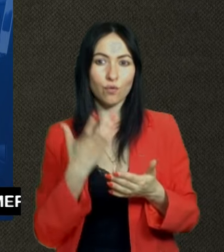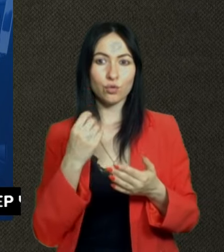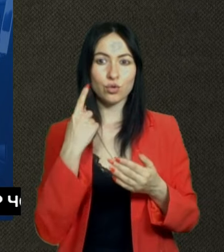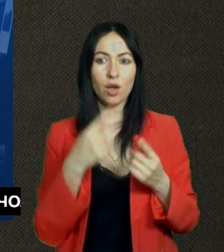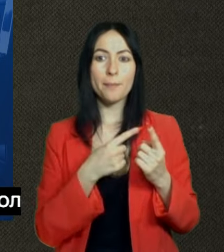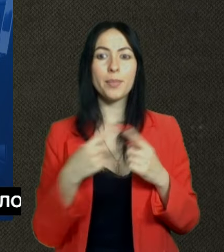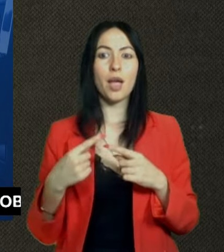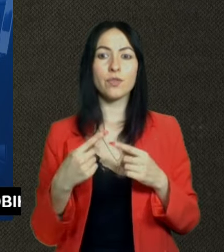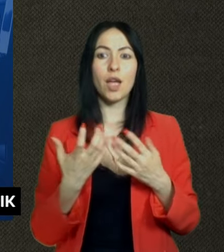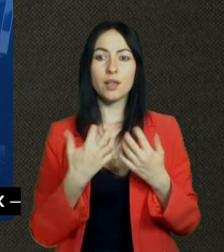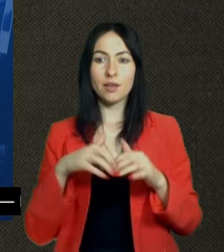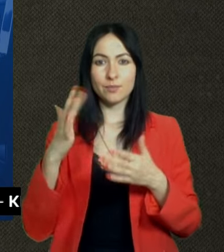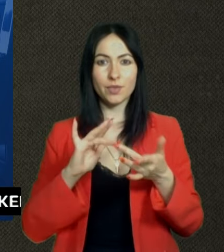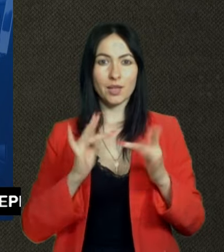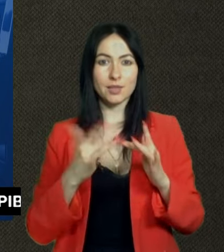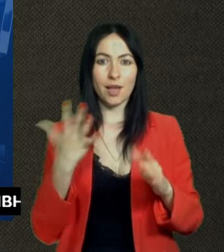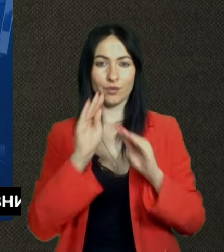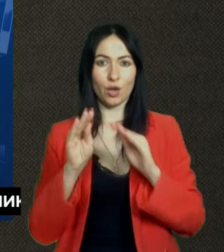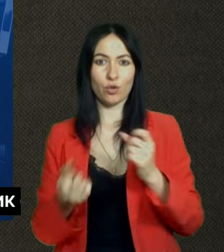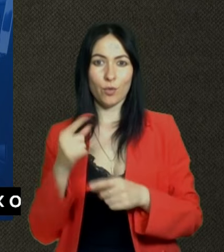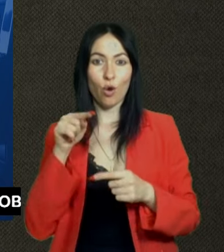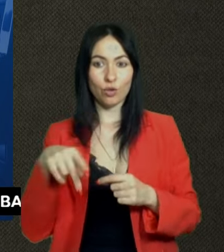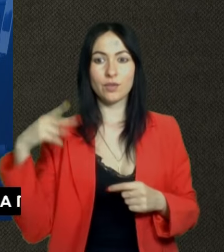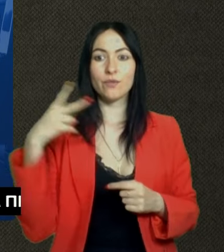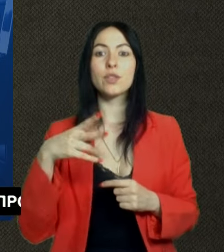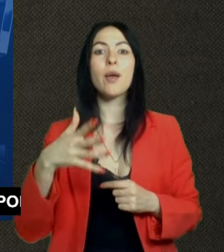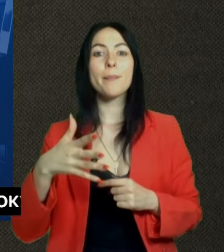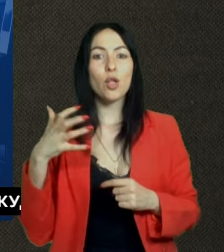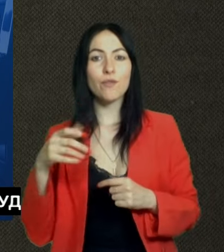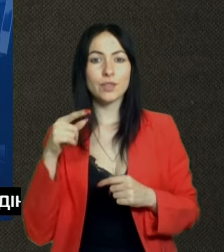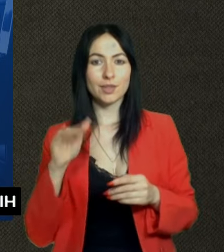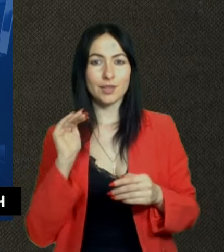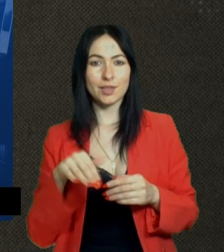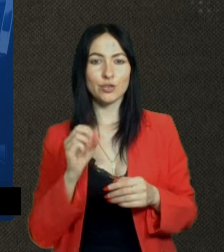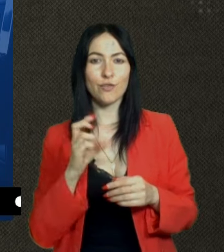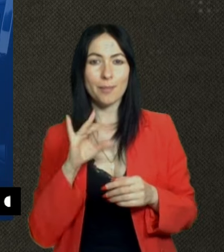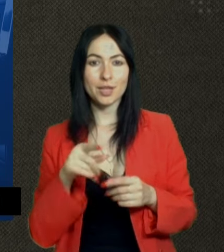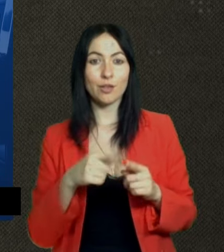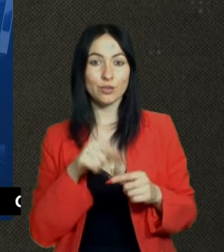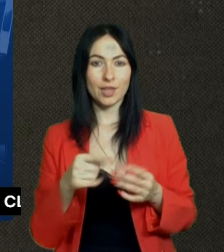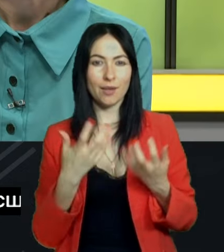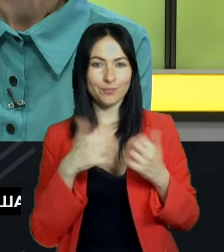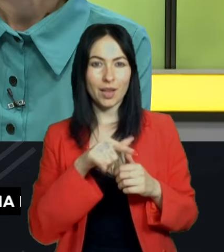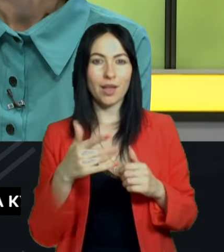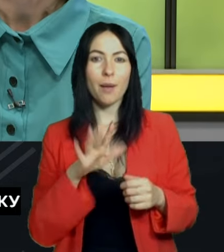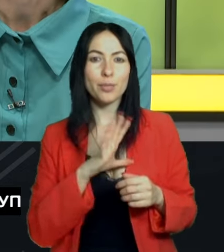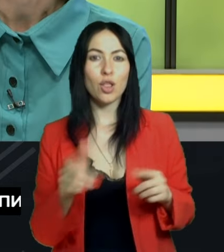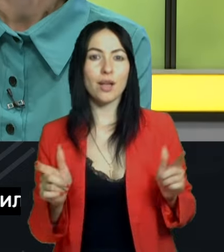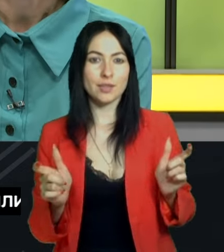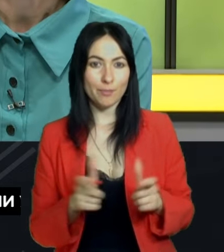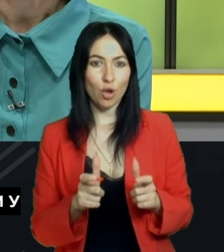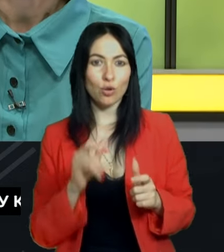розміщується. Ось ці 2500 веб-сайтів – це та кількість, яка була заблокована, і